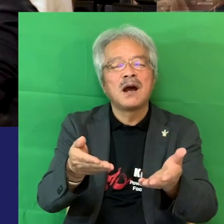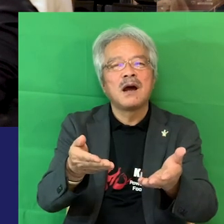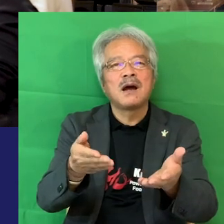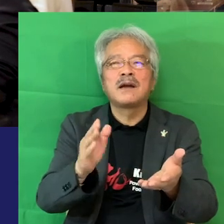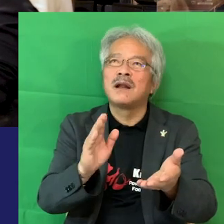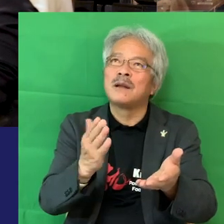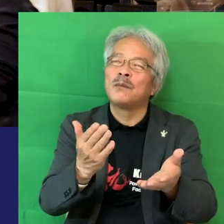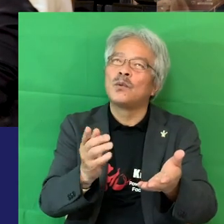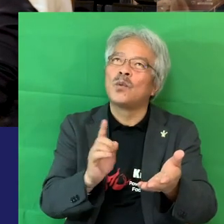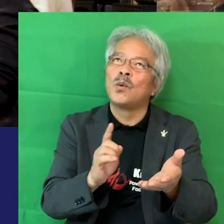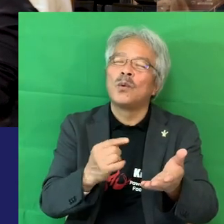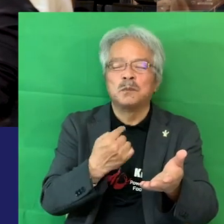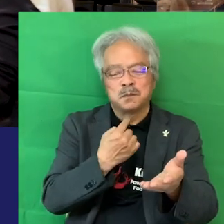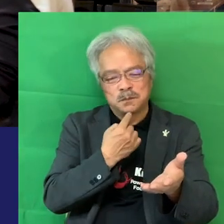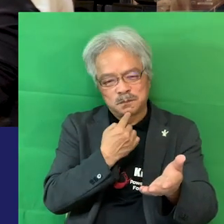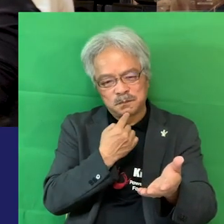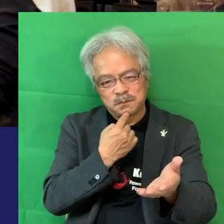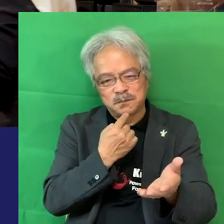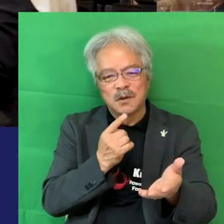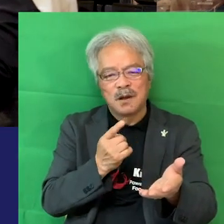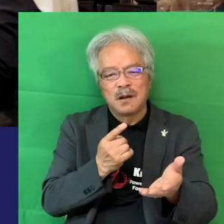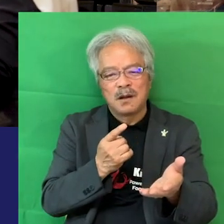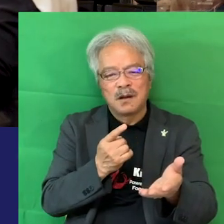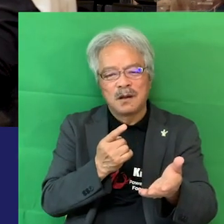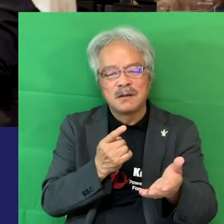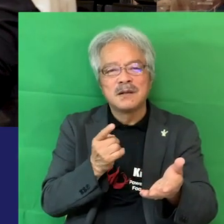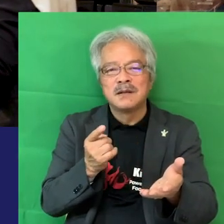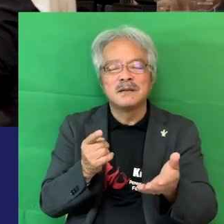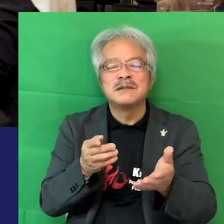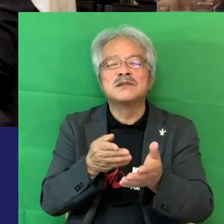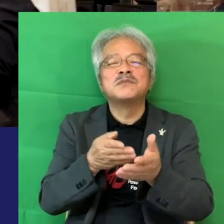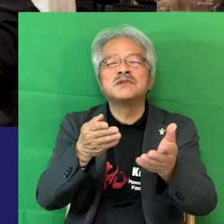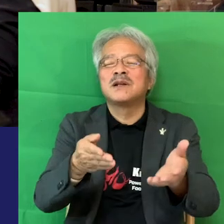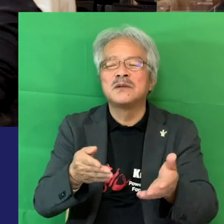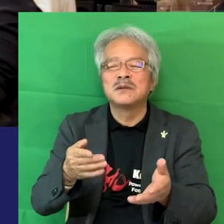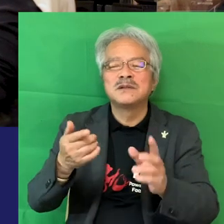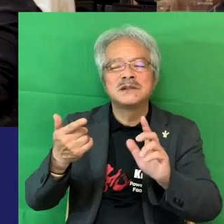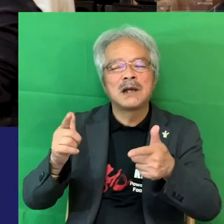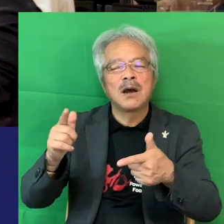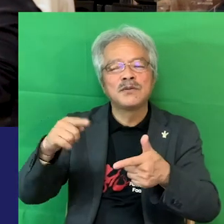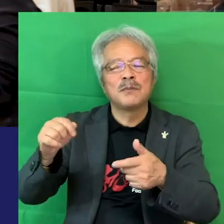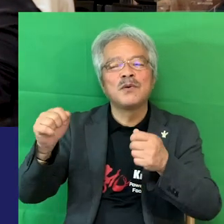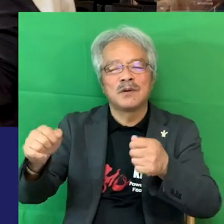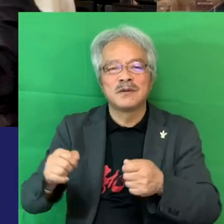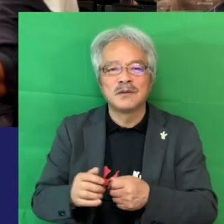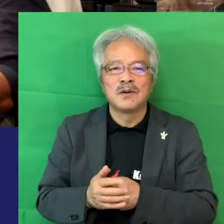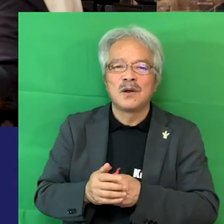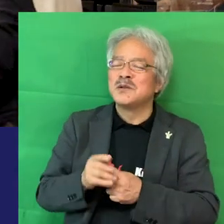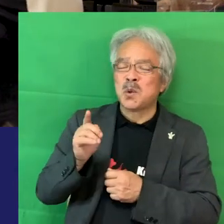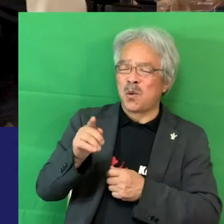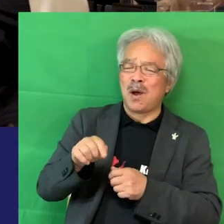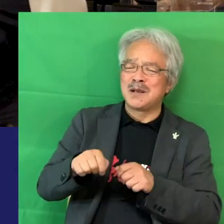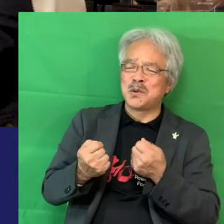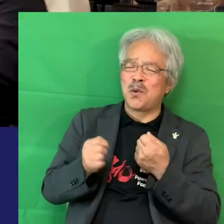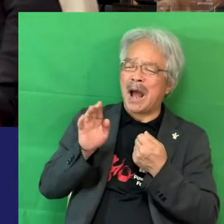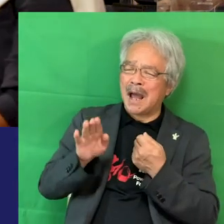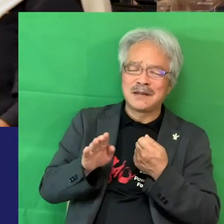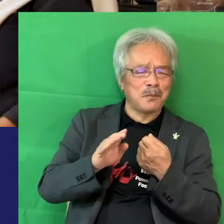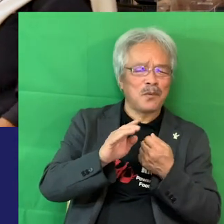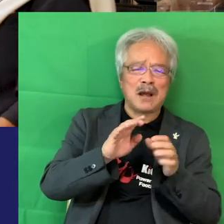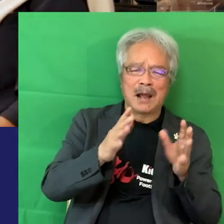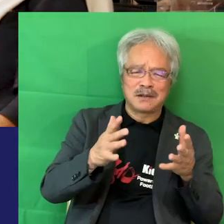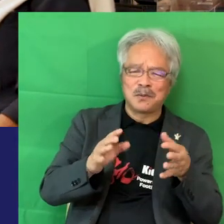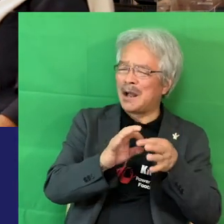そうじゃない奴もいたりとかするじゃないですか普通にそれは障害あるなし関なくているからねっていう